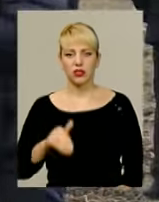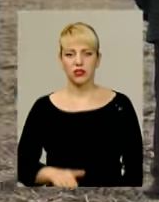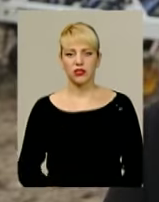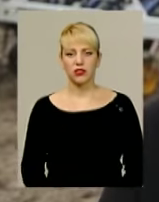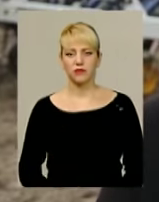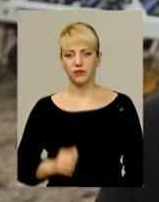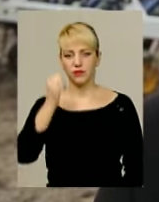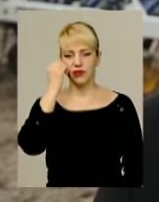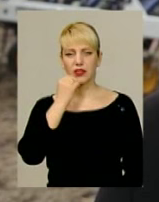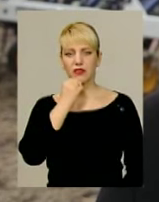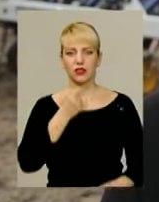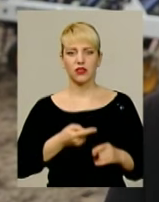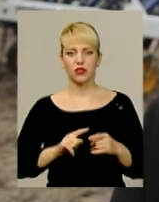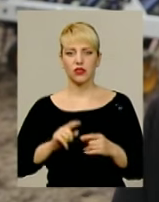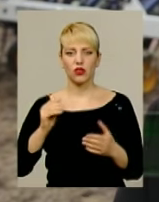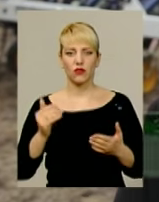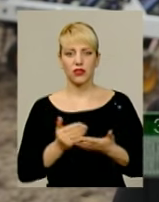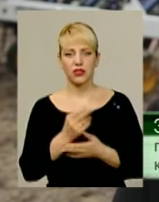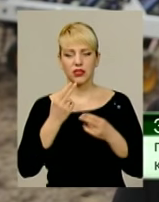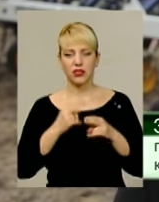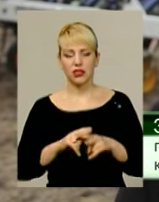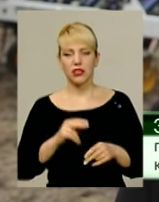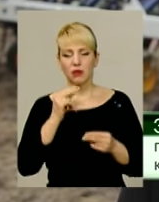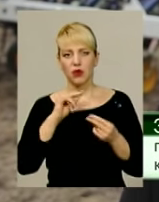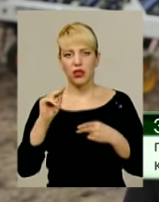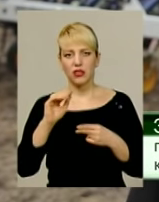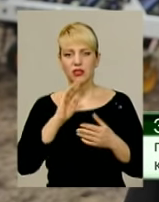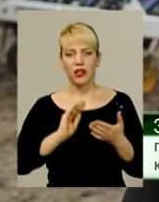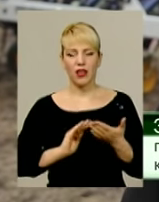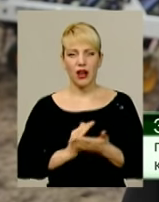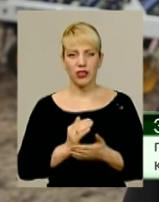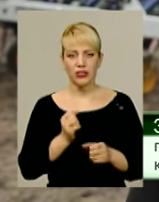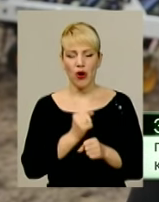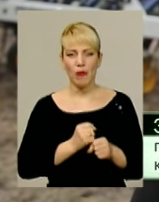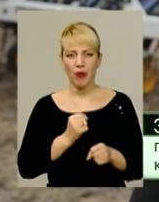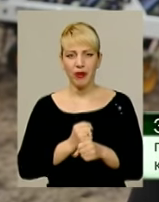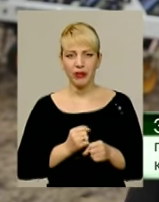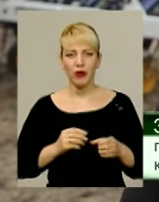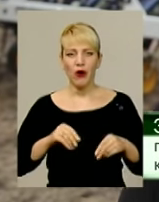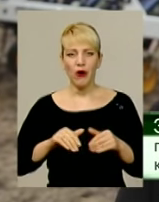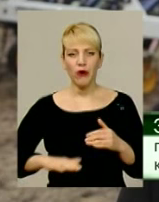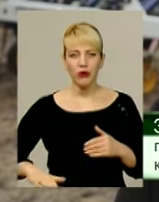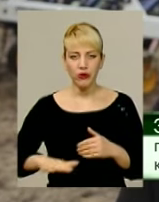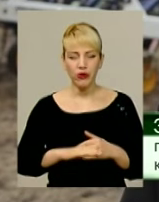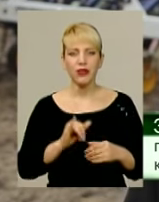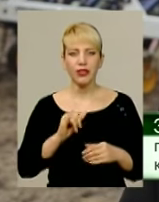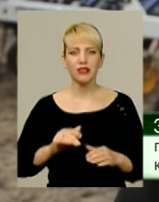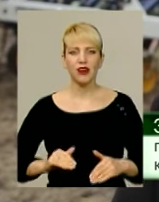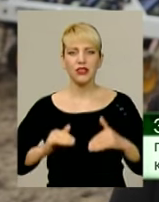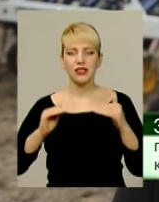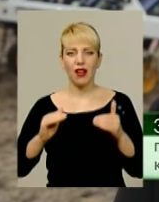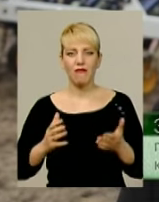Завдяки цій інноваційній техніці зразу покращиться і якість обробітку грунту, зросте врожай. І